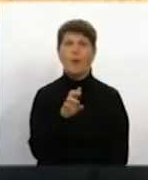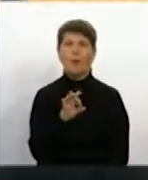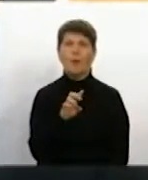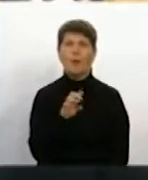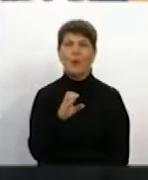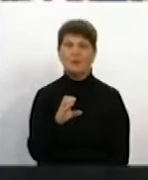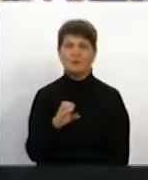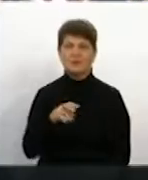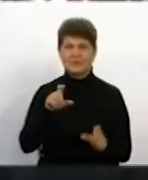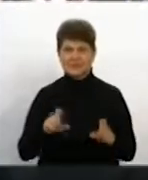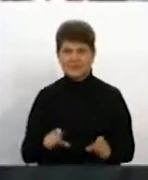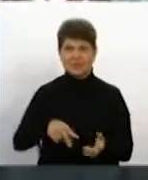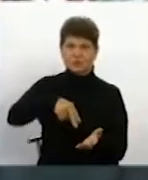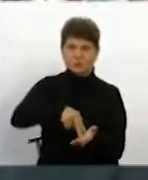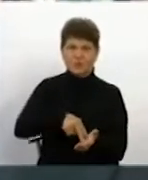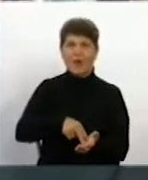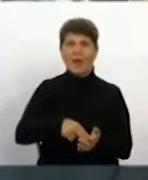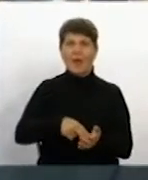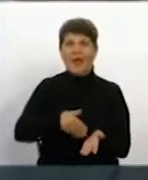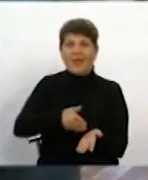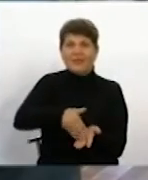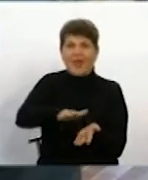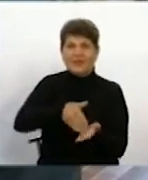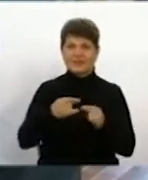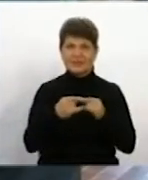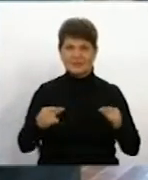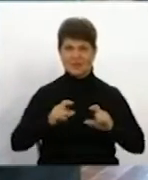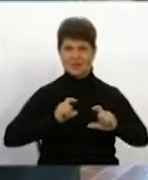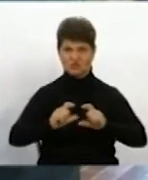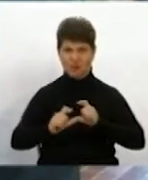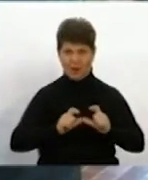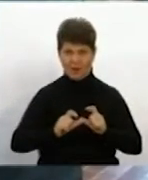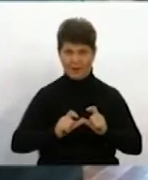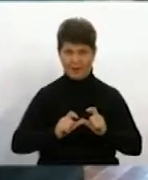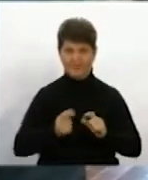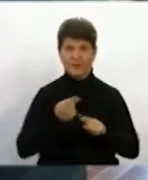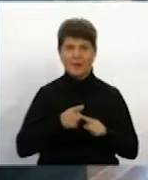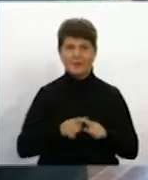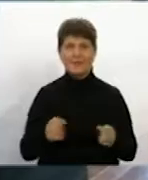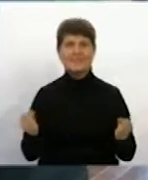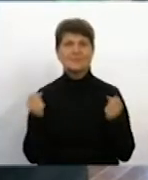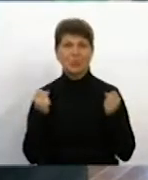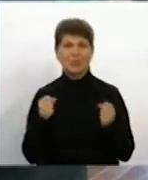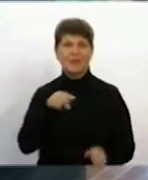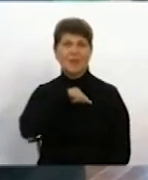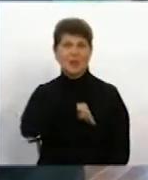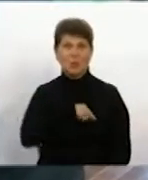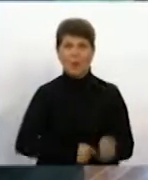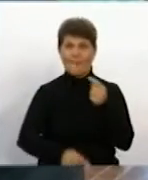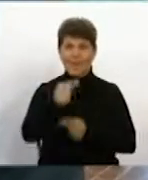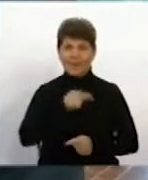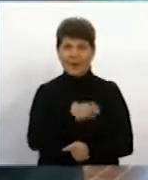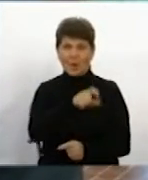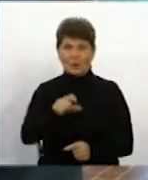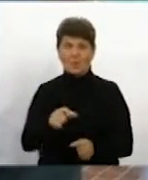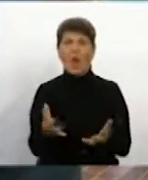та стоячий, теніс настільний і шахи. Проведення такої спартакіади сила духу задля повернення людей, які отримали